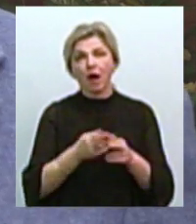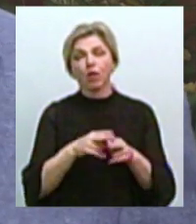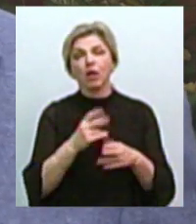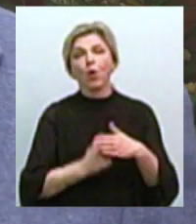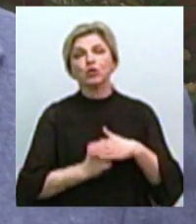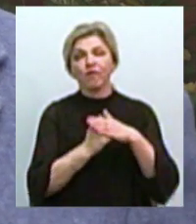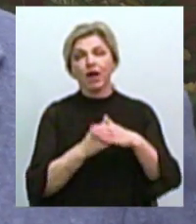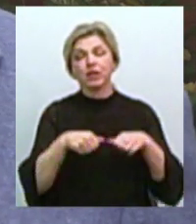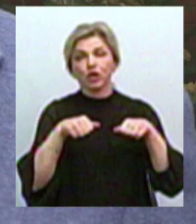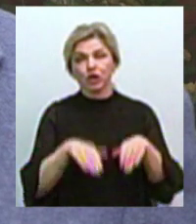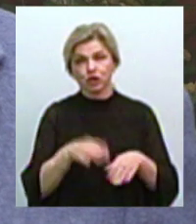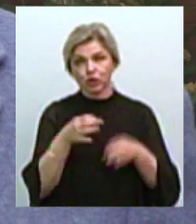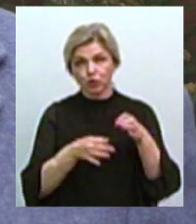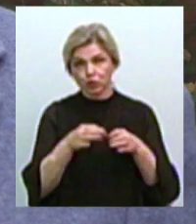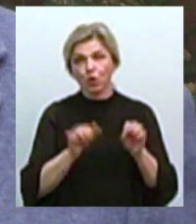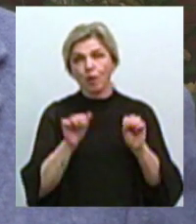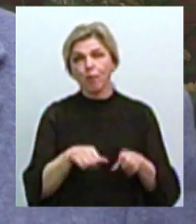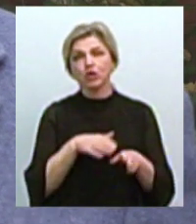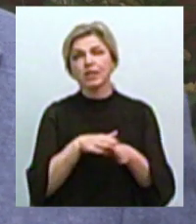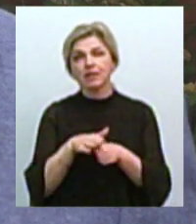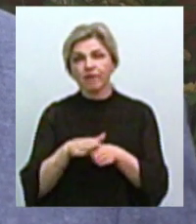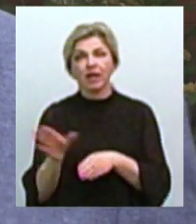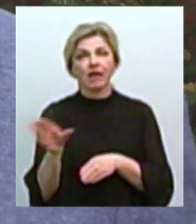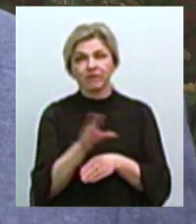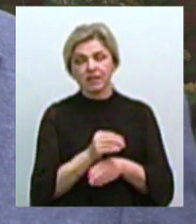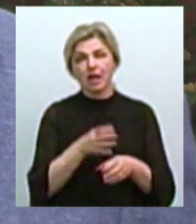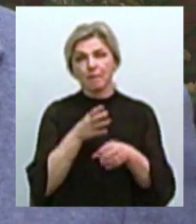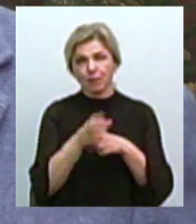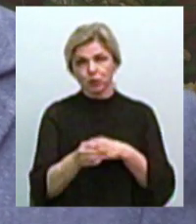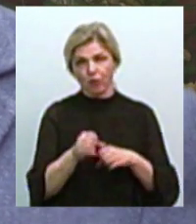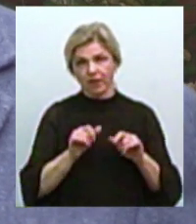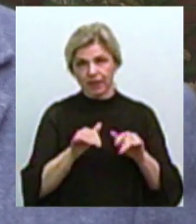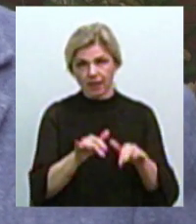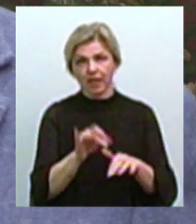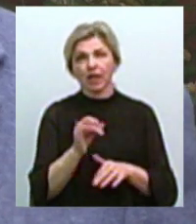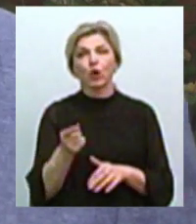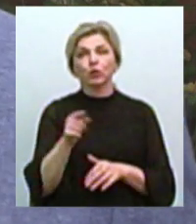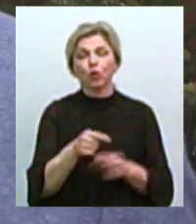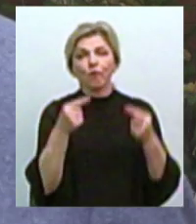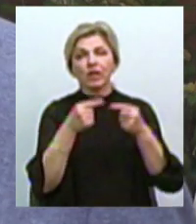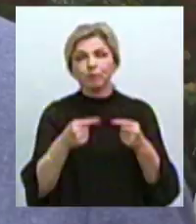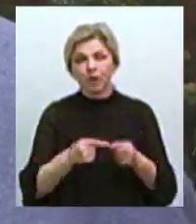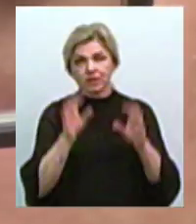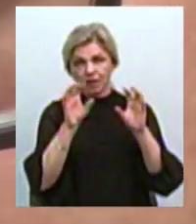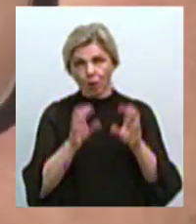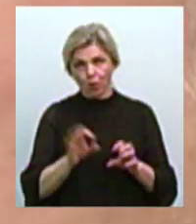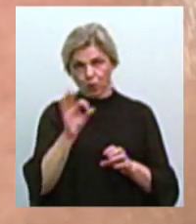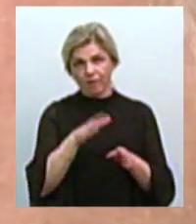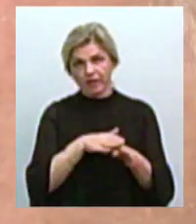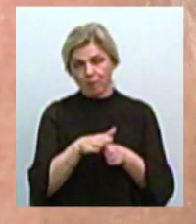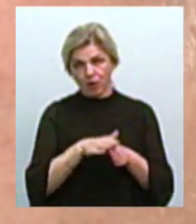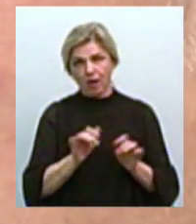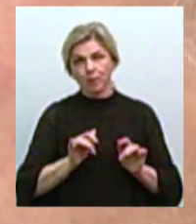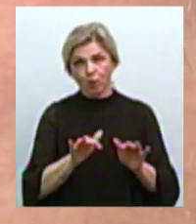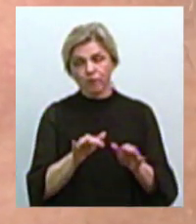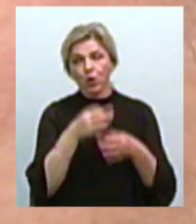рішення суду може здійснювати будь-які примусові дії, і то у відповідності закону про виконавчі провадження. Будь